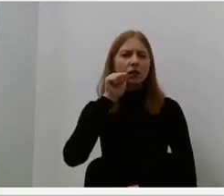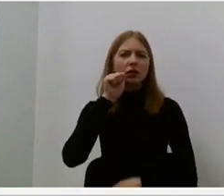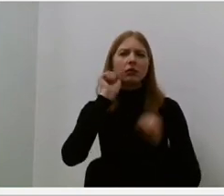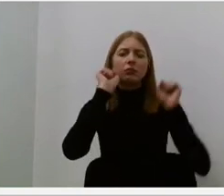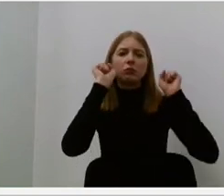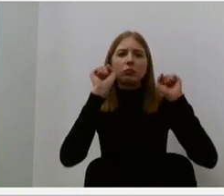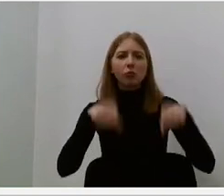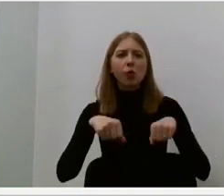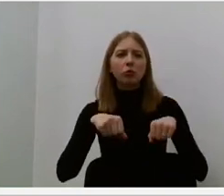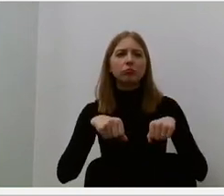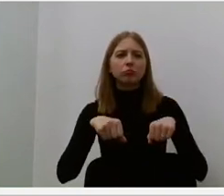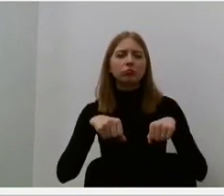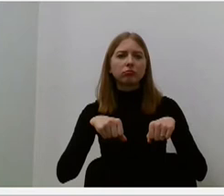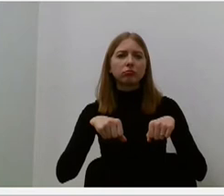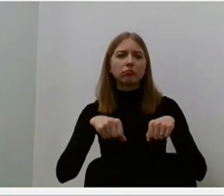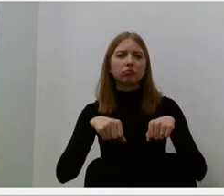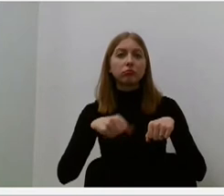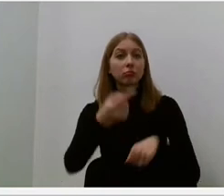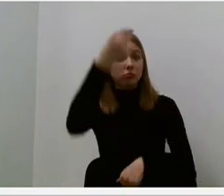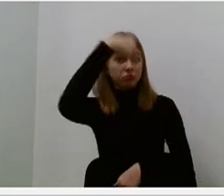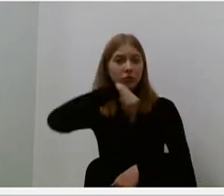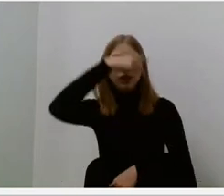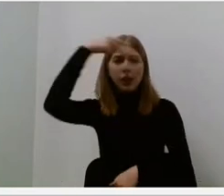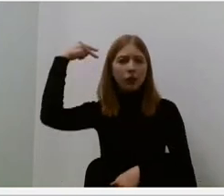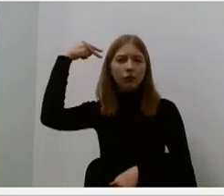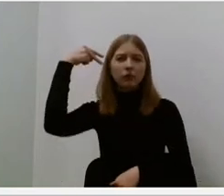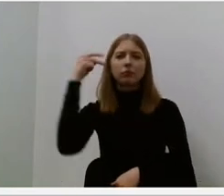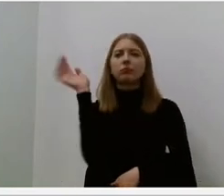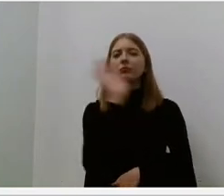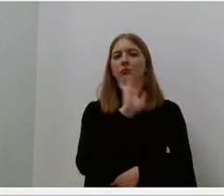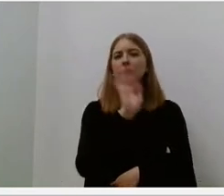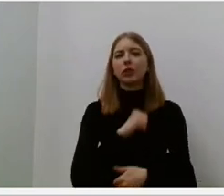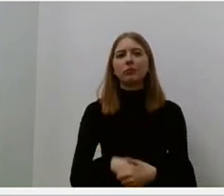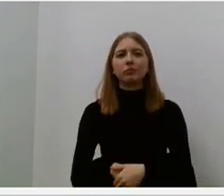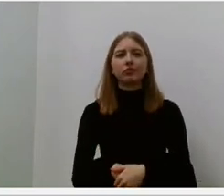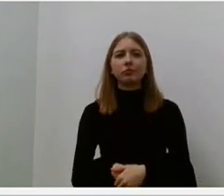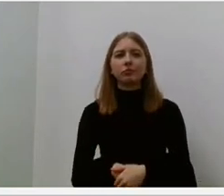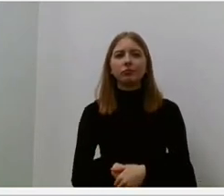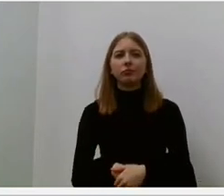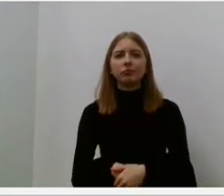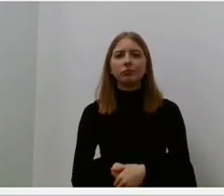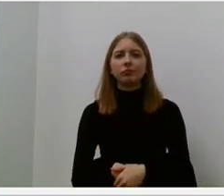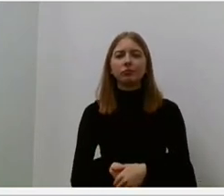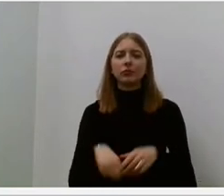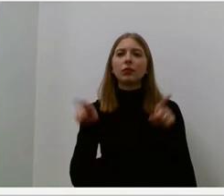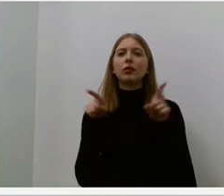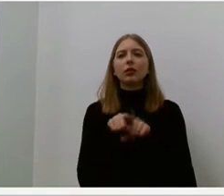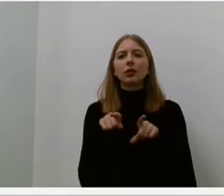laiškę, kada jai reikėjo, kada buvo svarbu. Ir buvo tokie momentai,